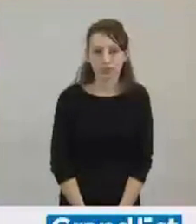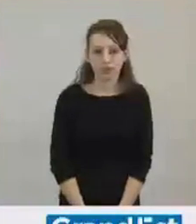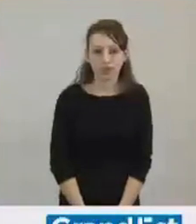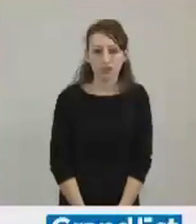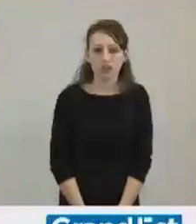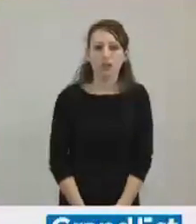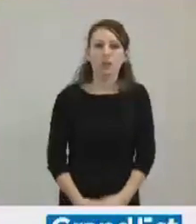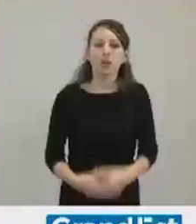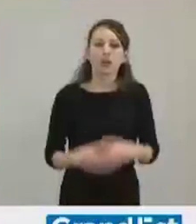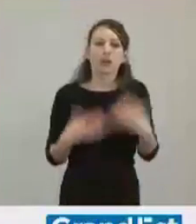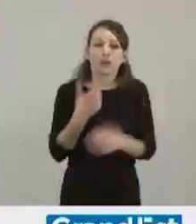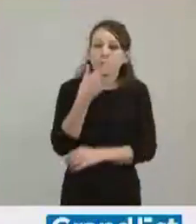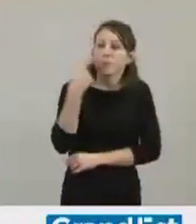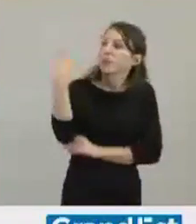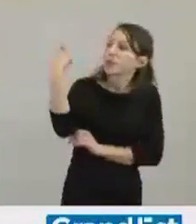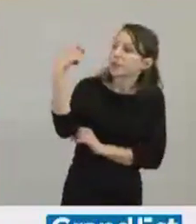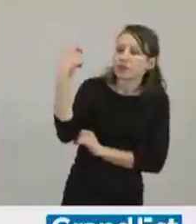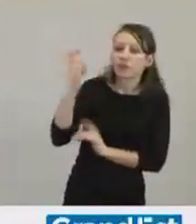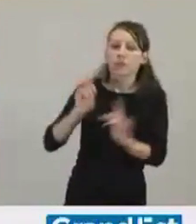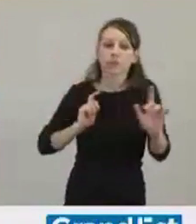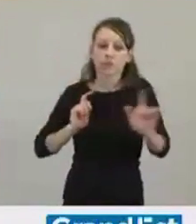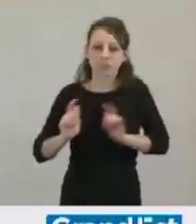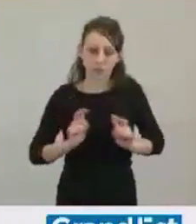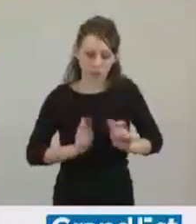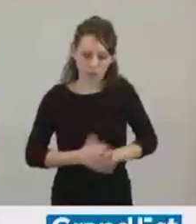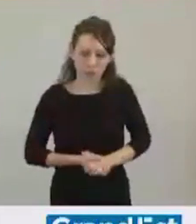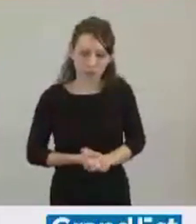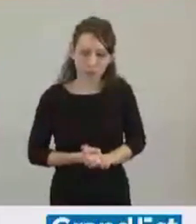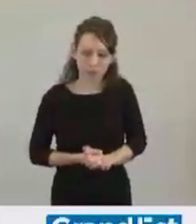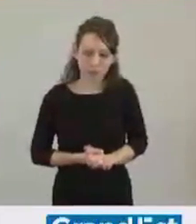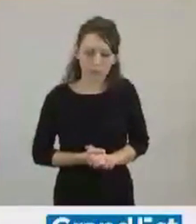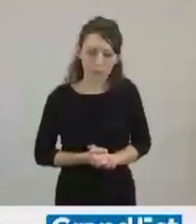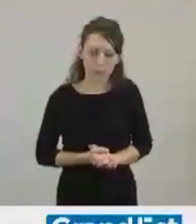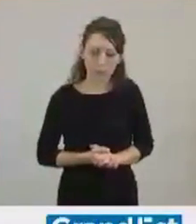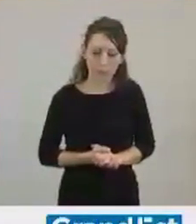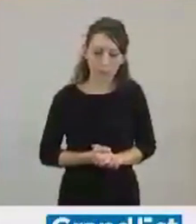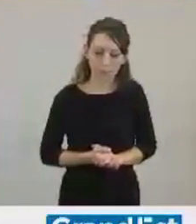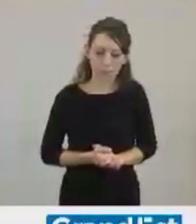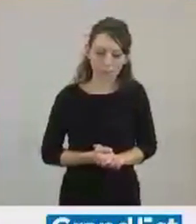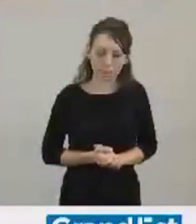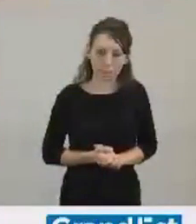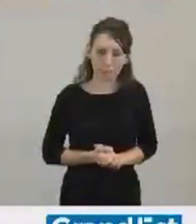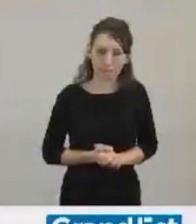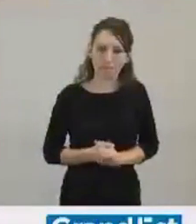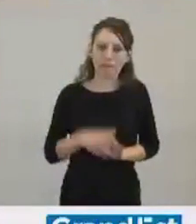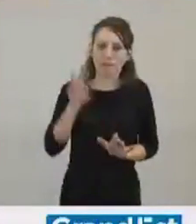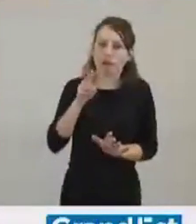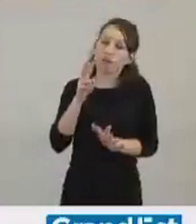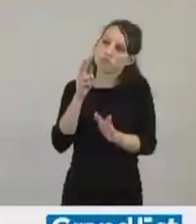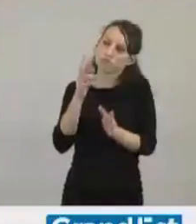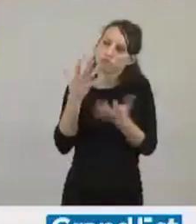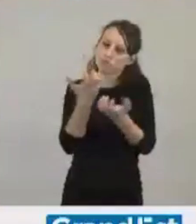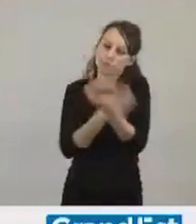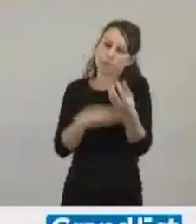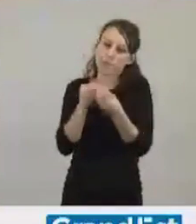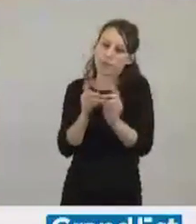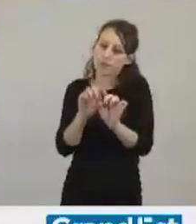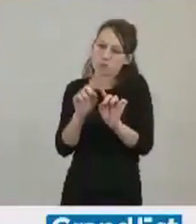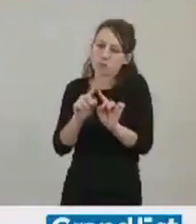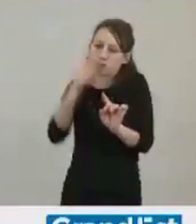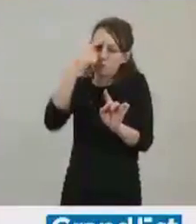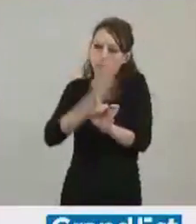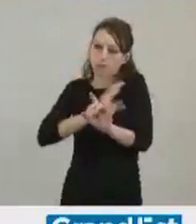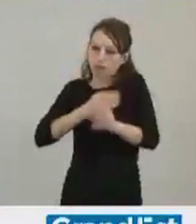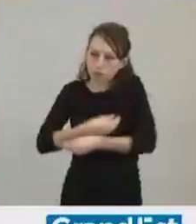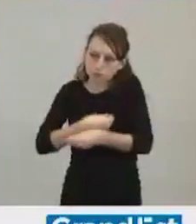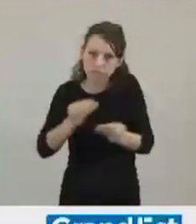Monsieur le Président, chers collègues, quelques éléments peut-être complémentaires pour éclairer l'ensemble de l'Assemblée concernant l'innovation. Peut-être de